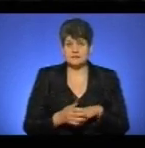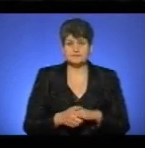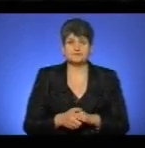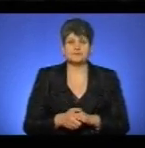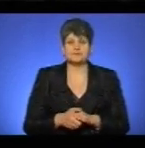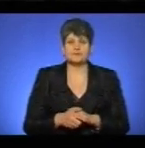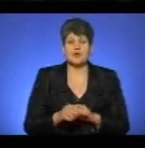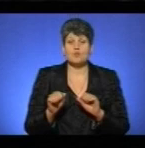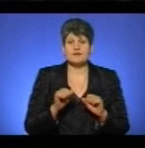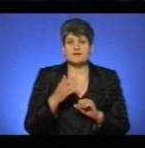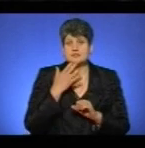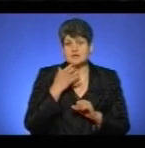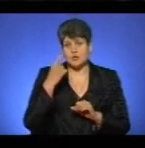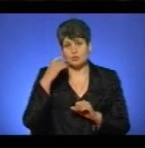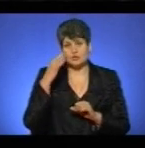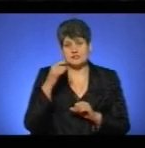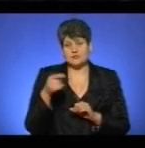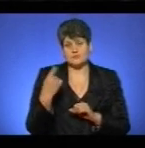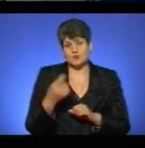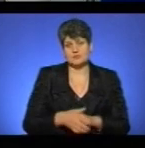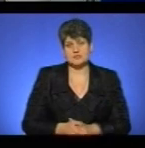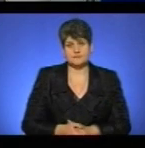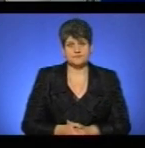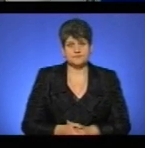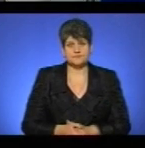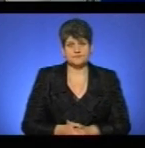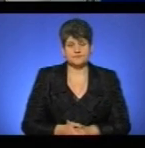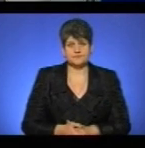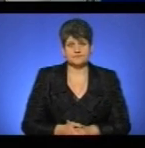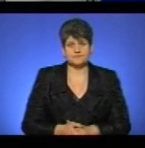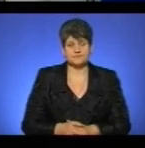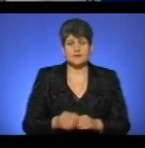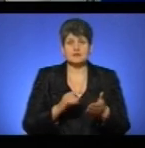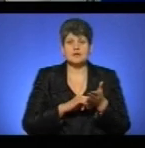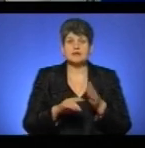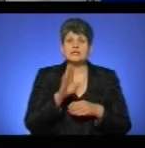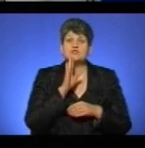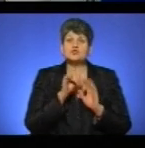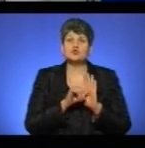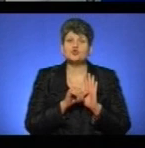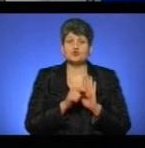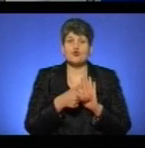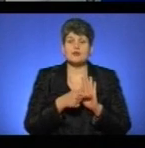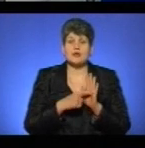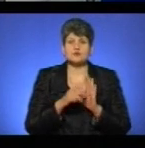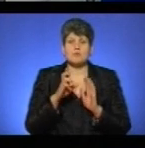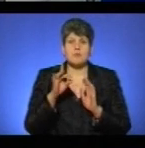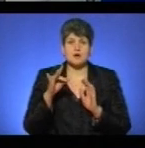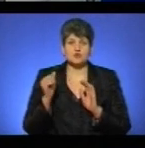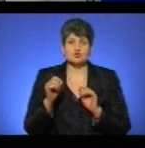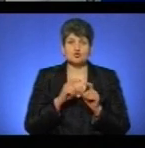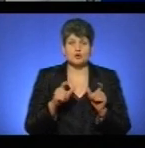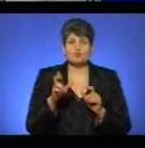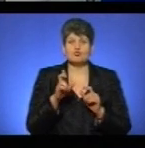управління національної поліції Тернопільської області. Зазначу, учениця 6 класу Баризької школи Бучицького